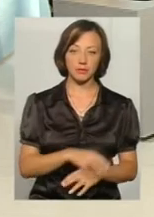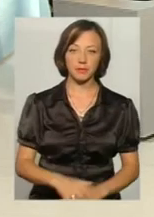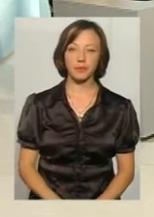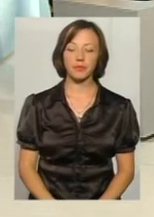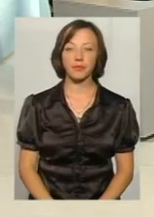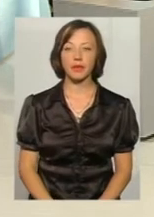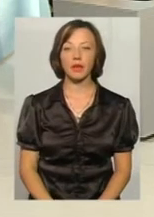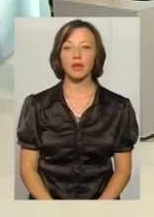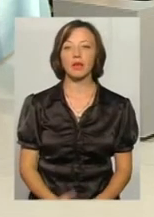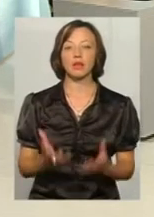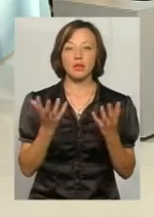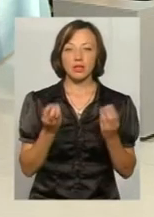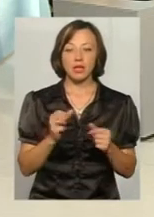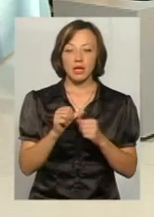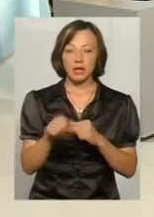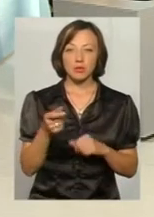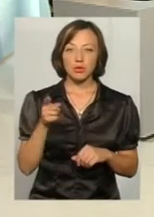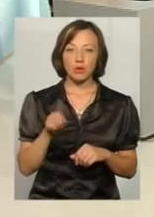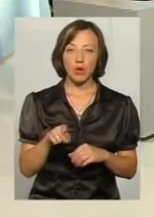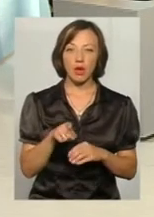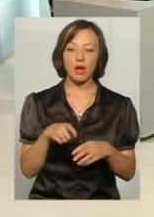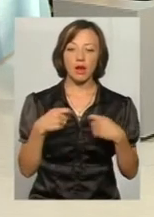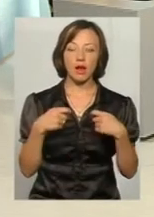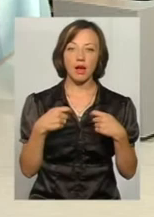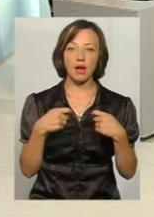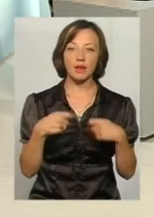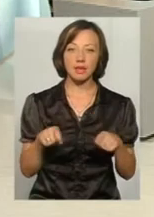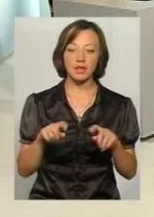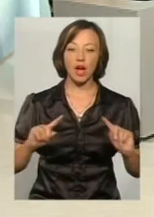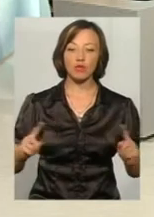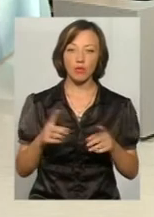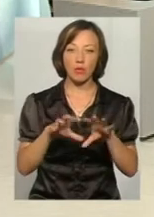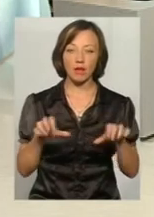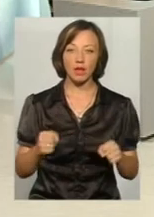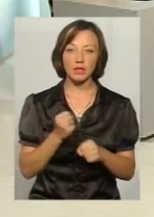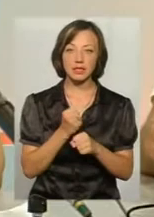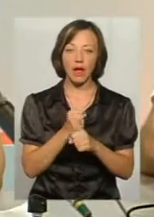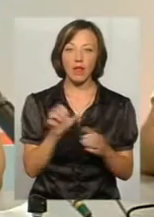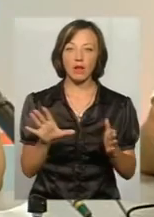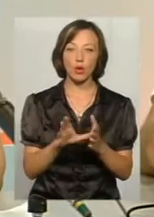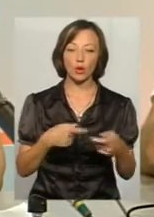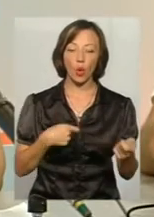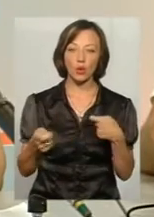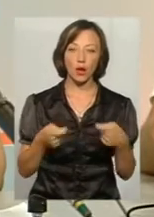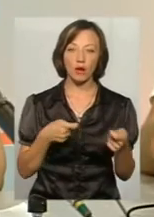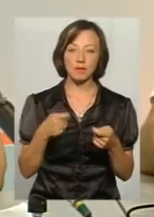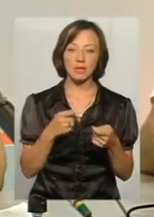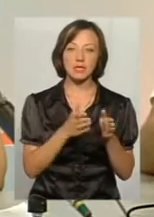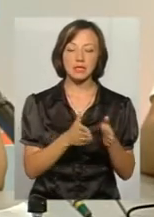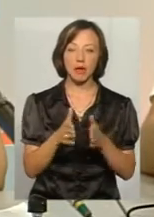Ще, крім того, реалізація арештованого майна здійснюється на електронних торгах. Це система